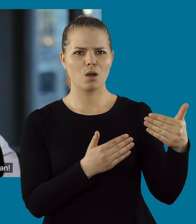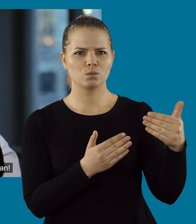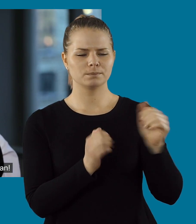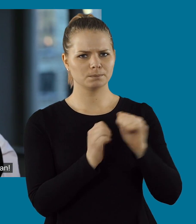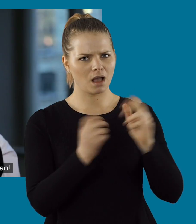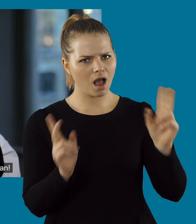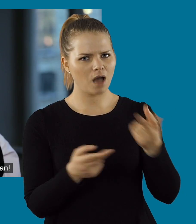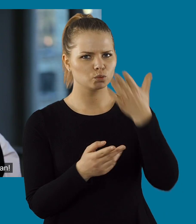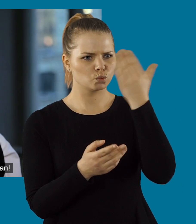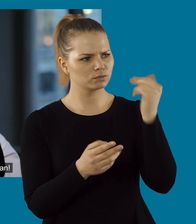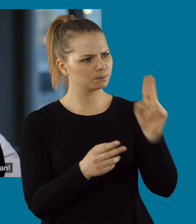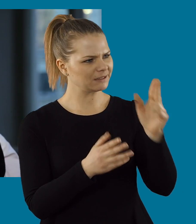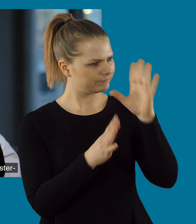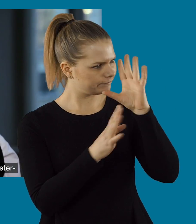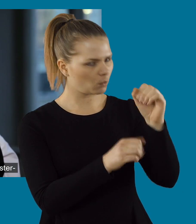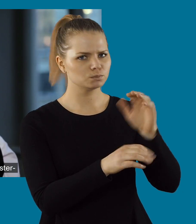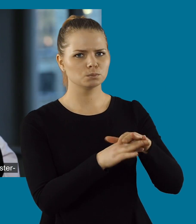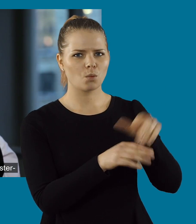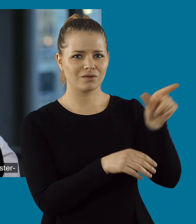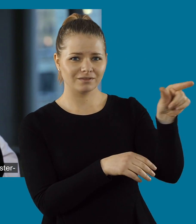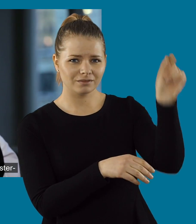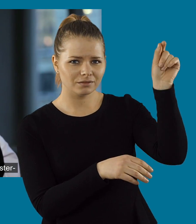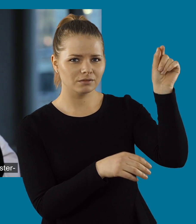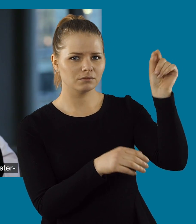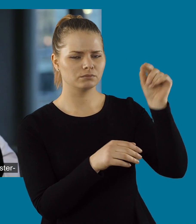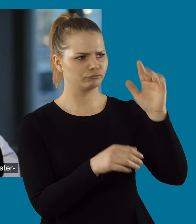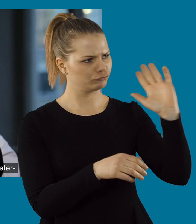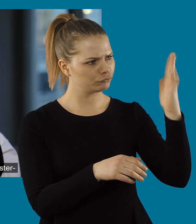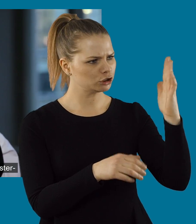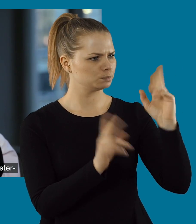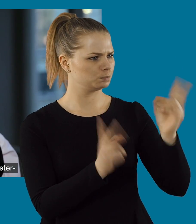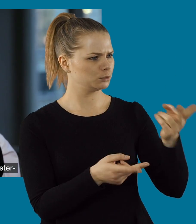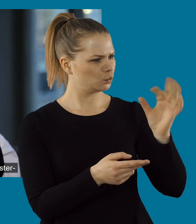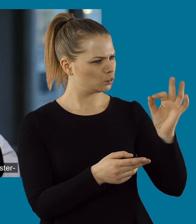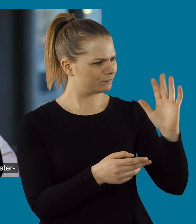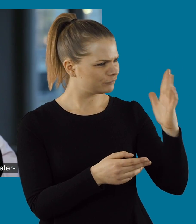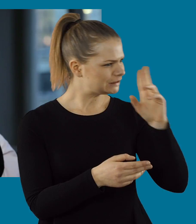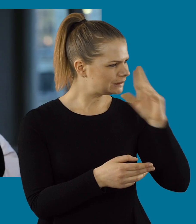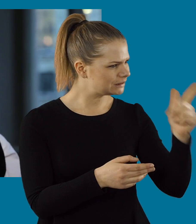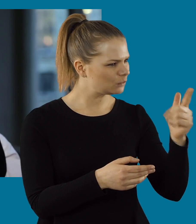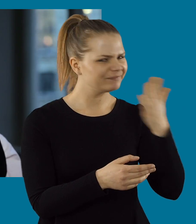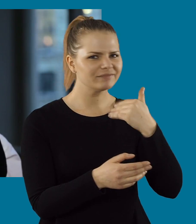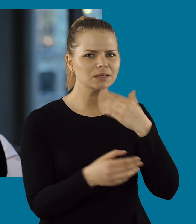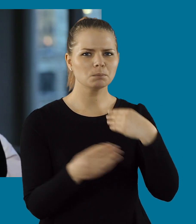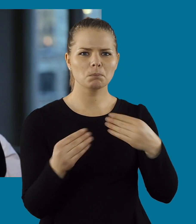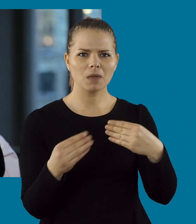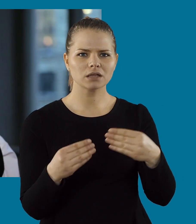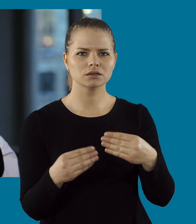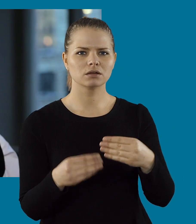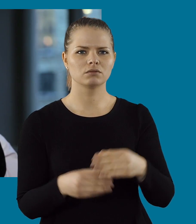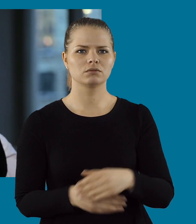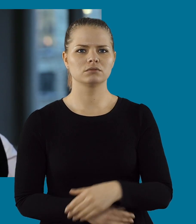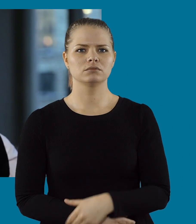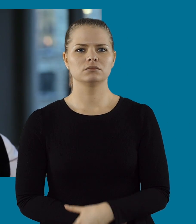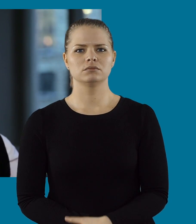som inte är överhuvudtaget vacker på baksidan. Men ändå kunna fokusera på ton och fönster och hur fönsterna ser ut